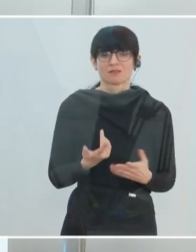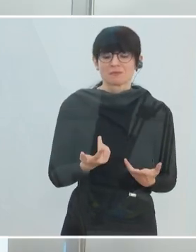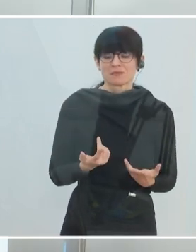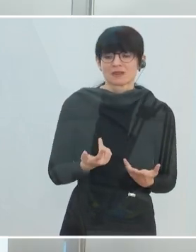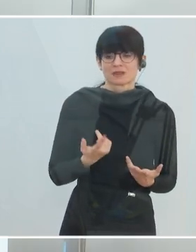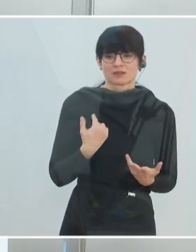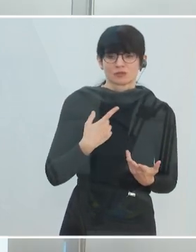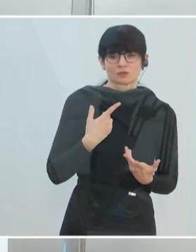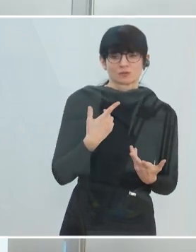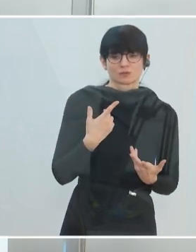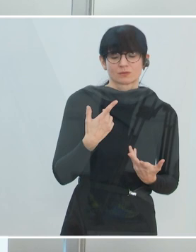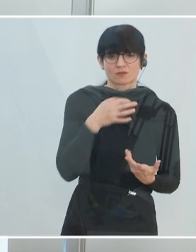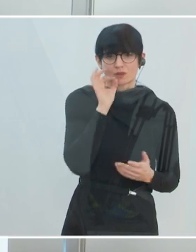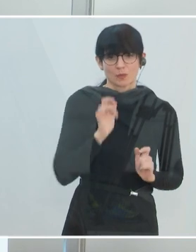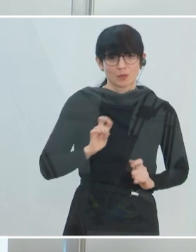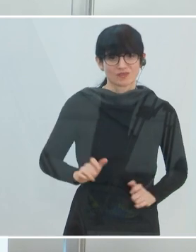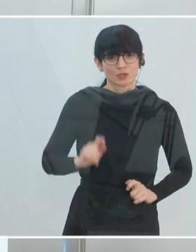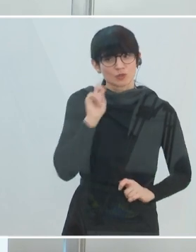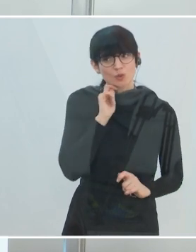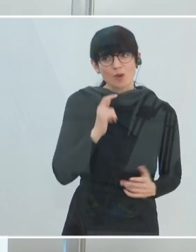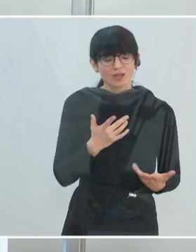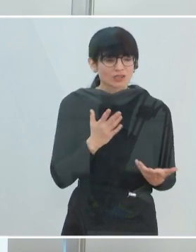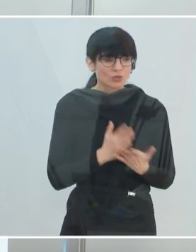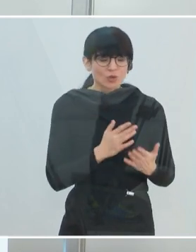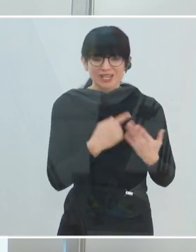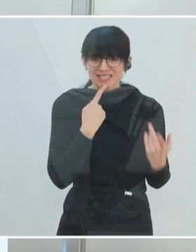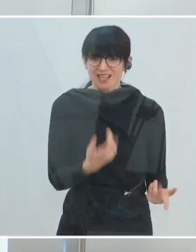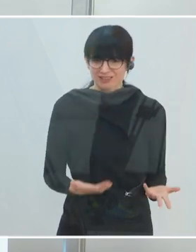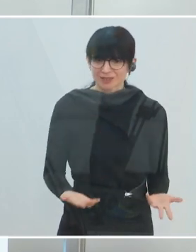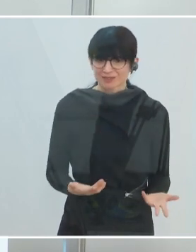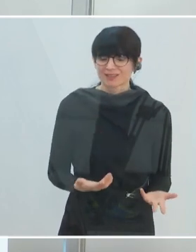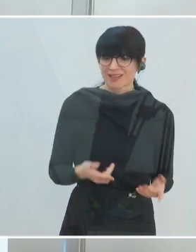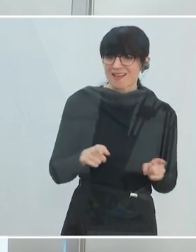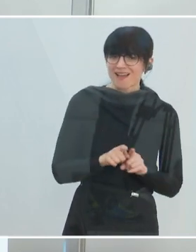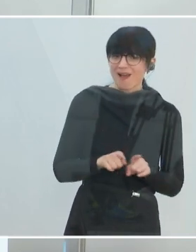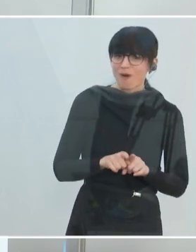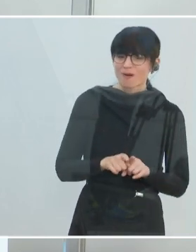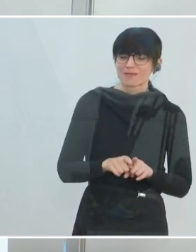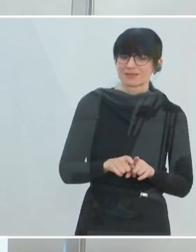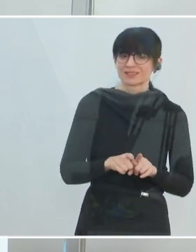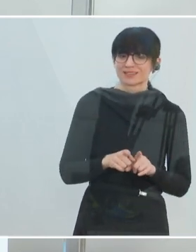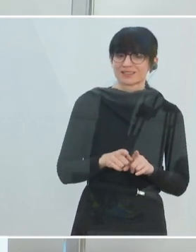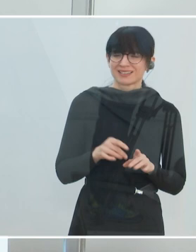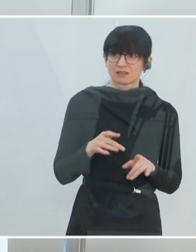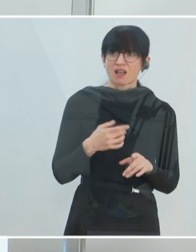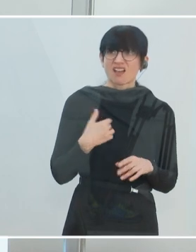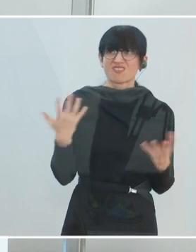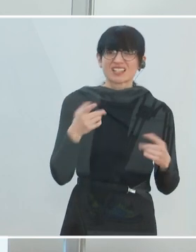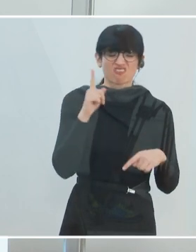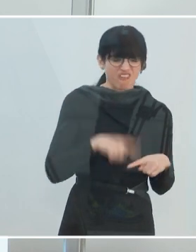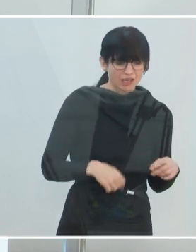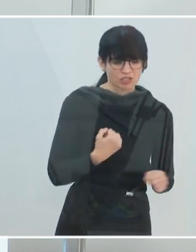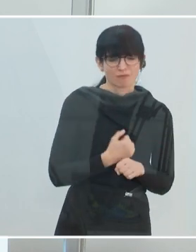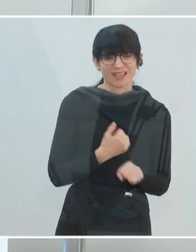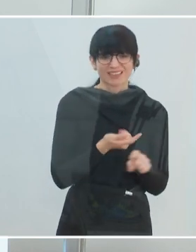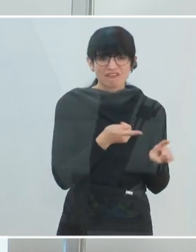was auch die Frau Professorin so schön formuliert hat, nämlich auch dieses Fehlerbewusstsein und